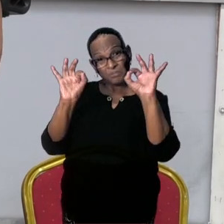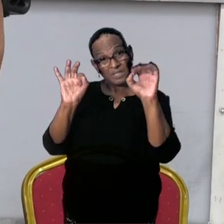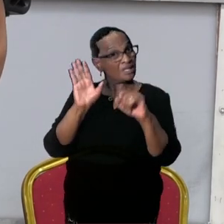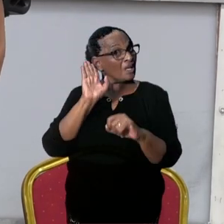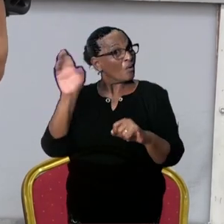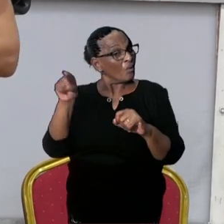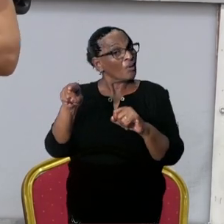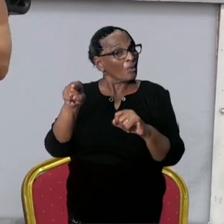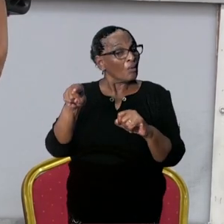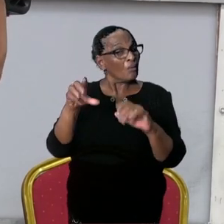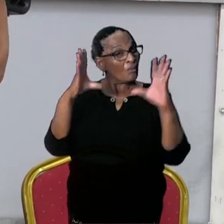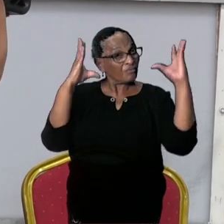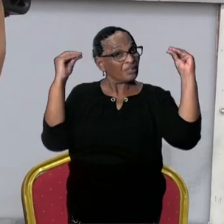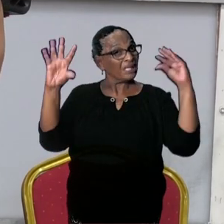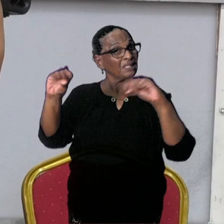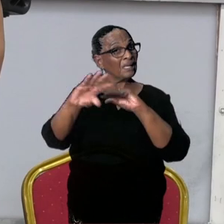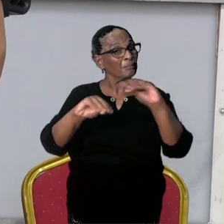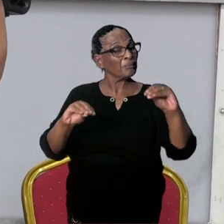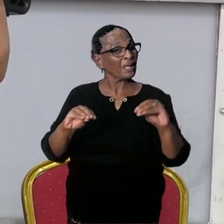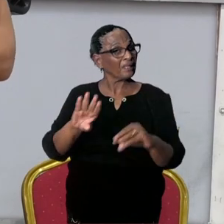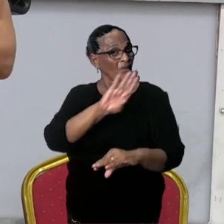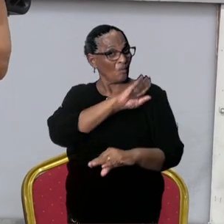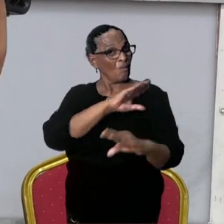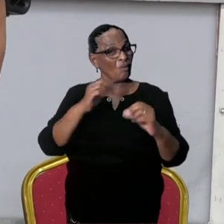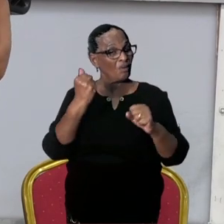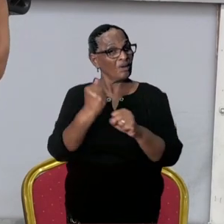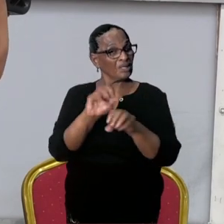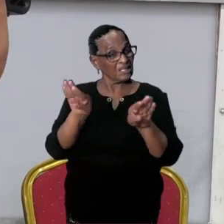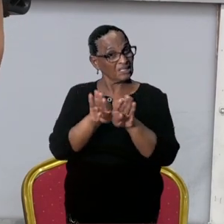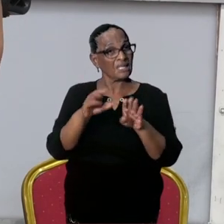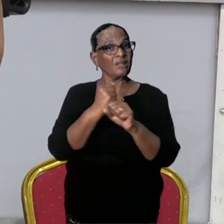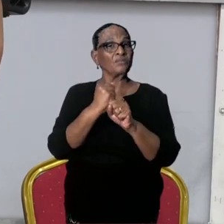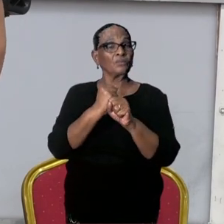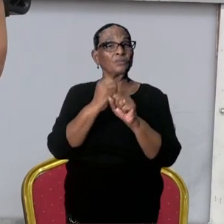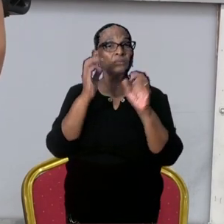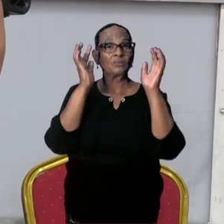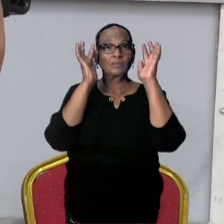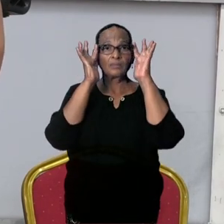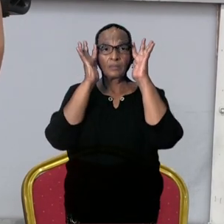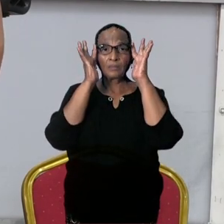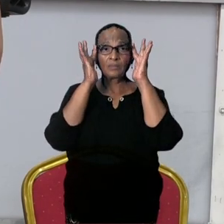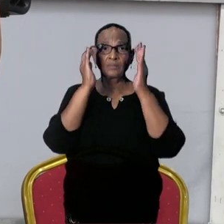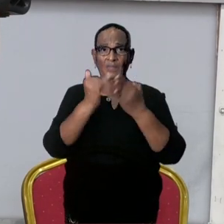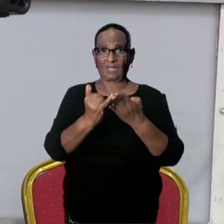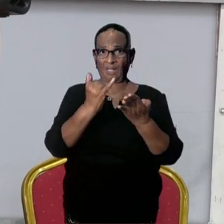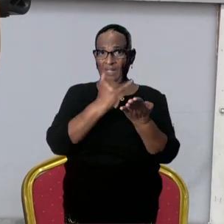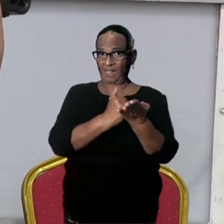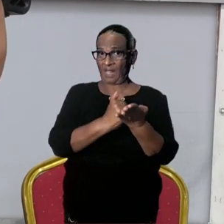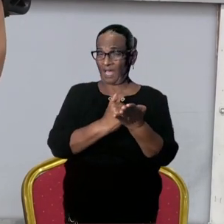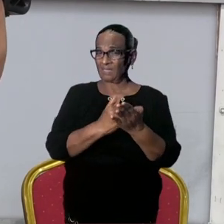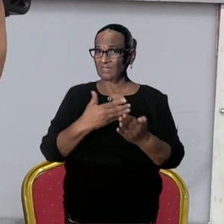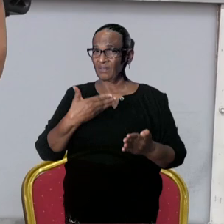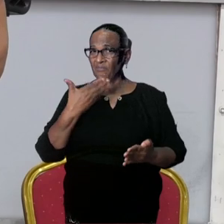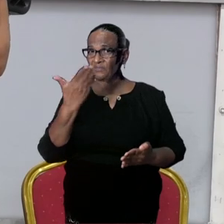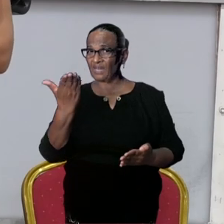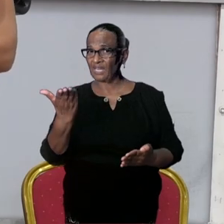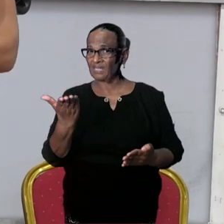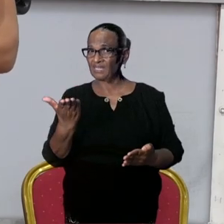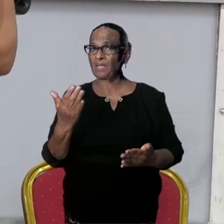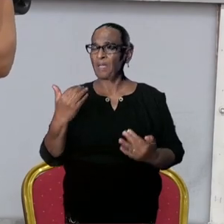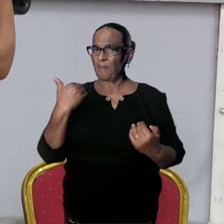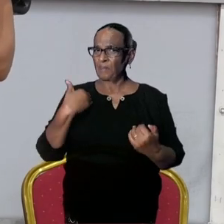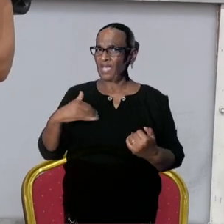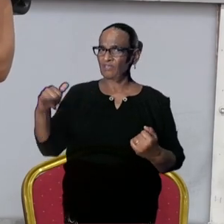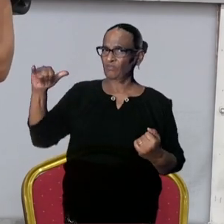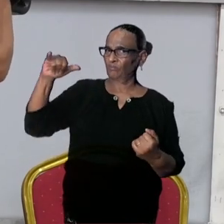dat ook gehoord? En gaat u daar ook mee werken? En de laatste vraag. Zijn er cijfers bekend over hoeveel mensen er gerepatrieerd